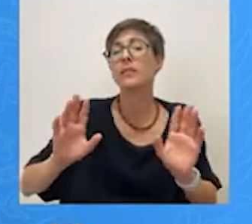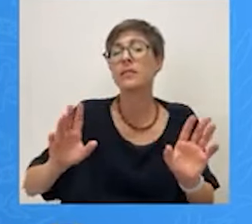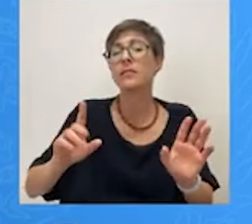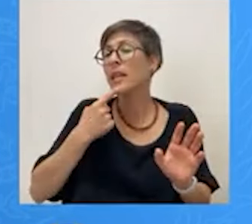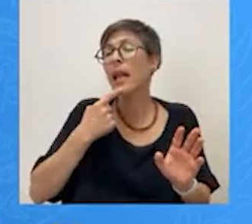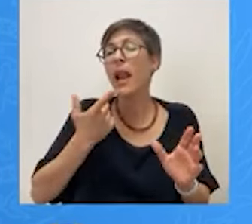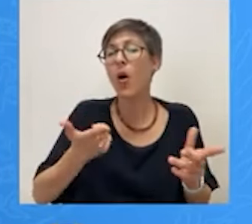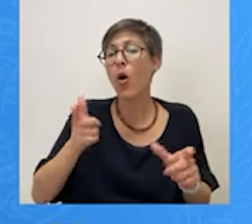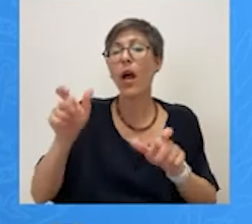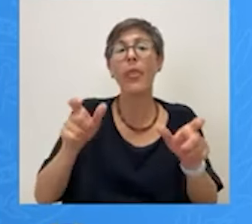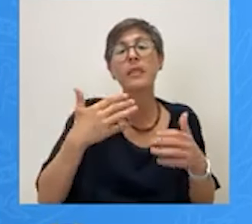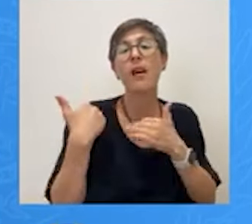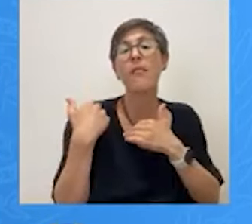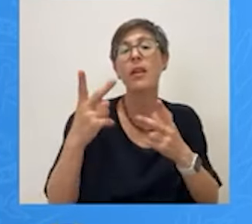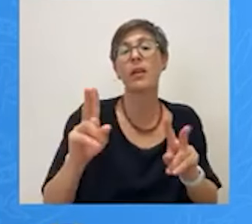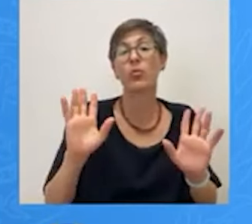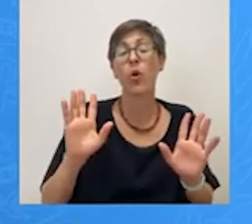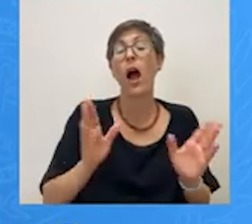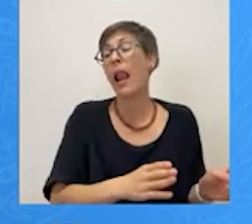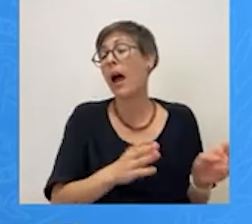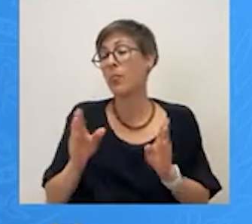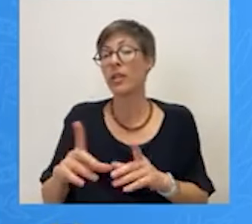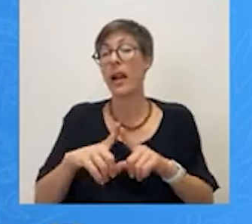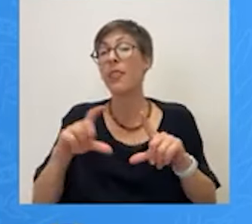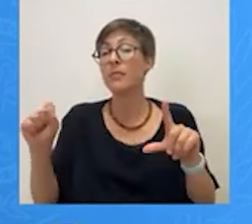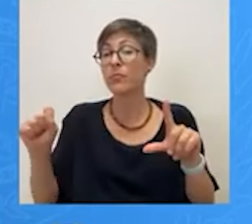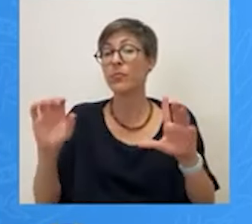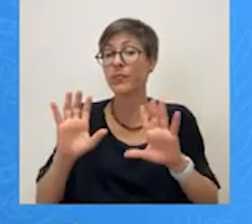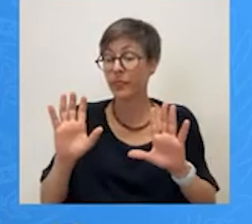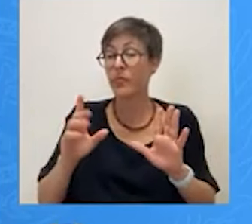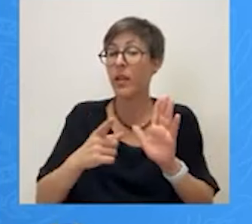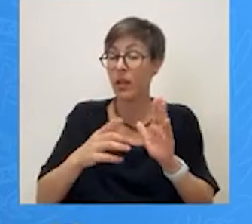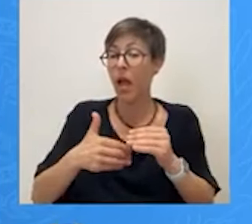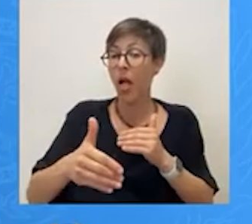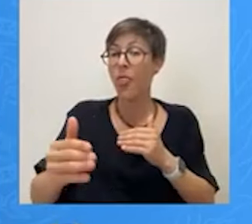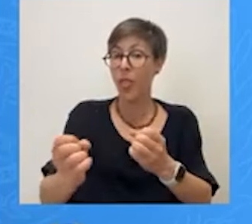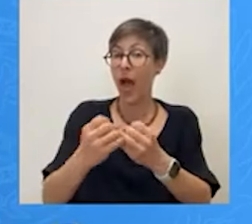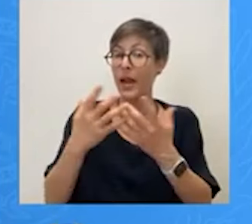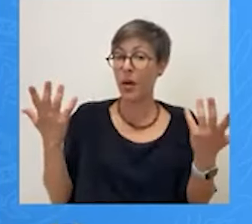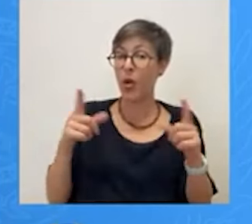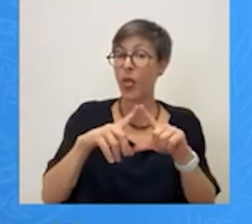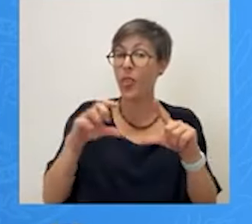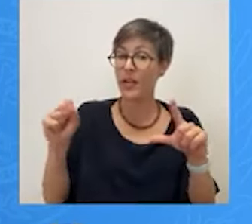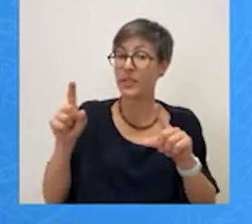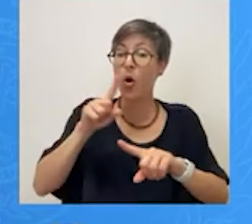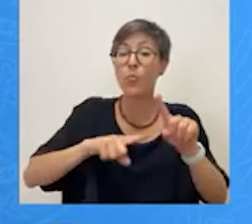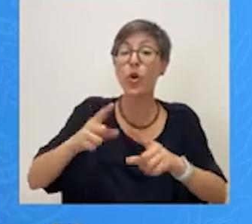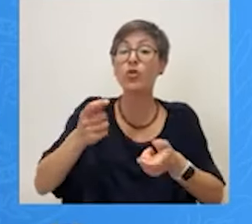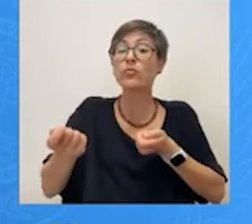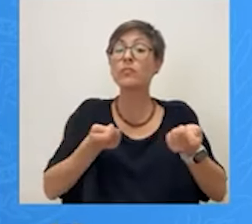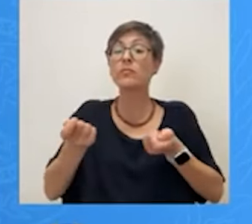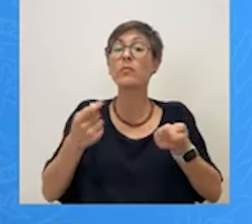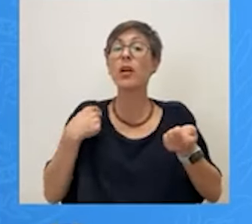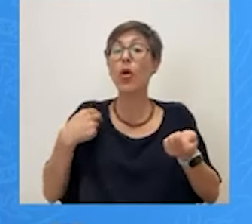θέτουμε είναι αν το Δημοτικό Συμβούλιο θα ενημερωθεί για το ποιος θα διοικεί το Δήμο, με τι